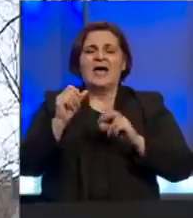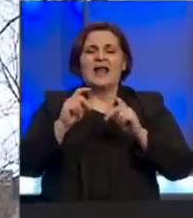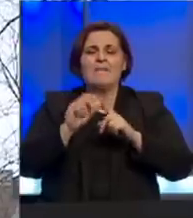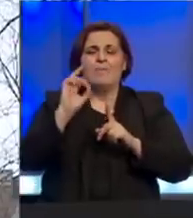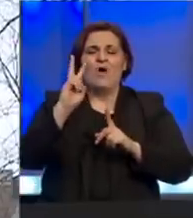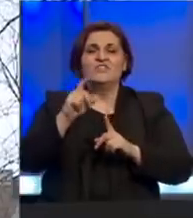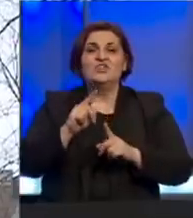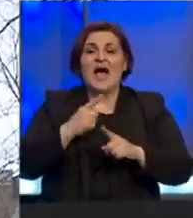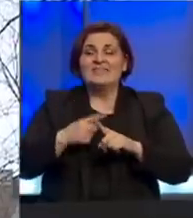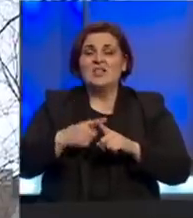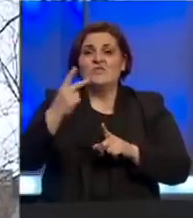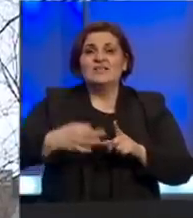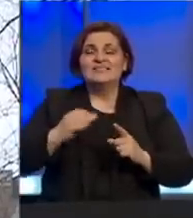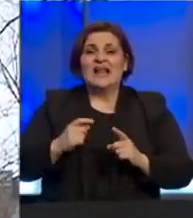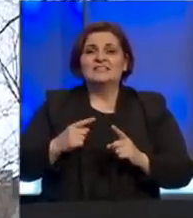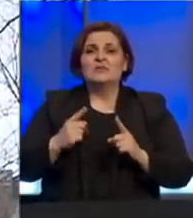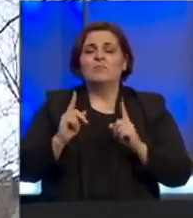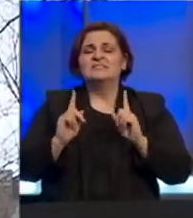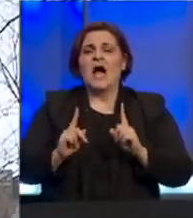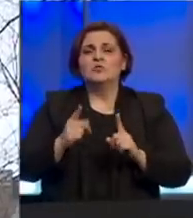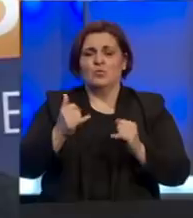o njegovom zdravstvenom stanju u izjevi.